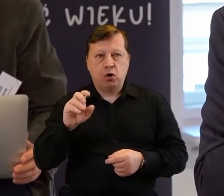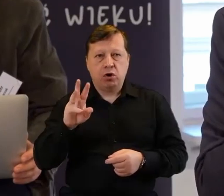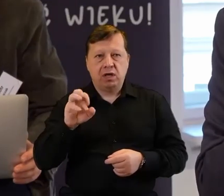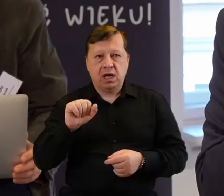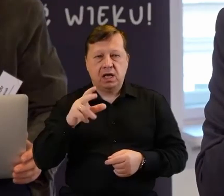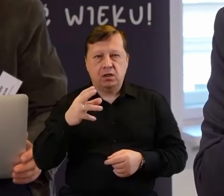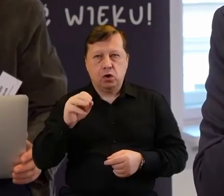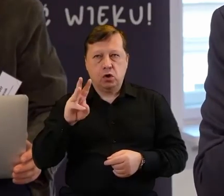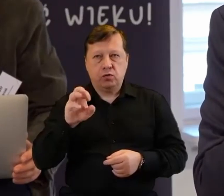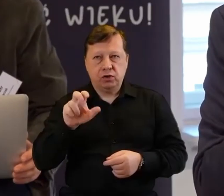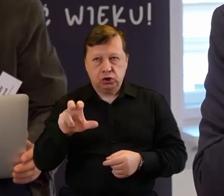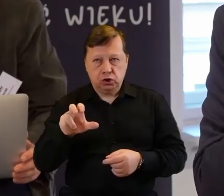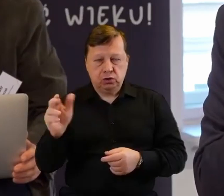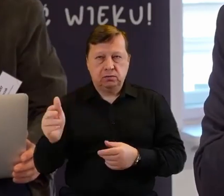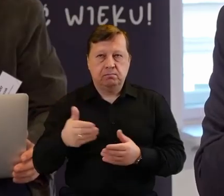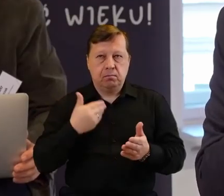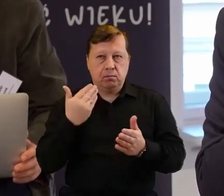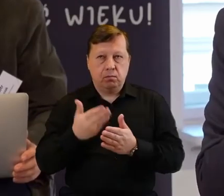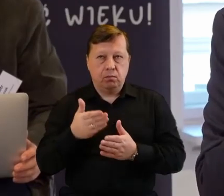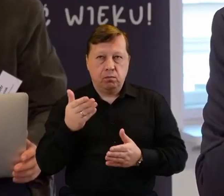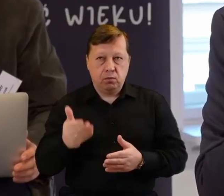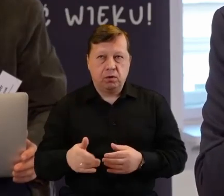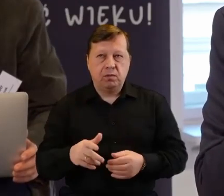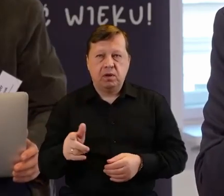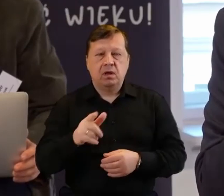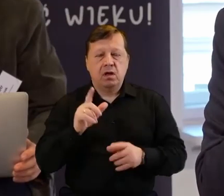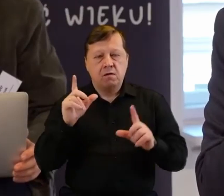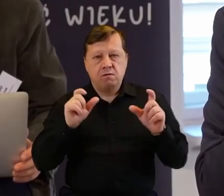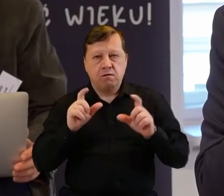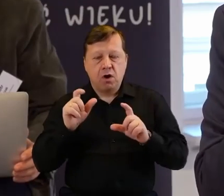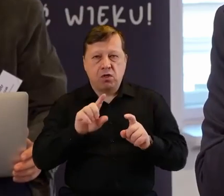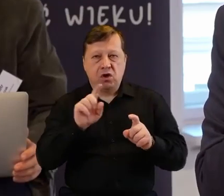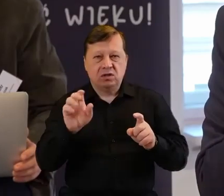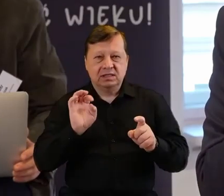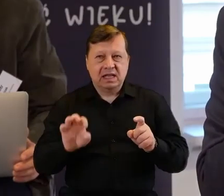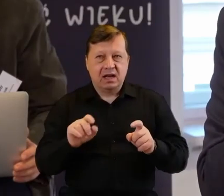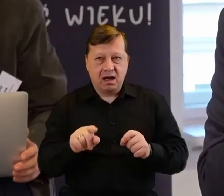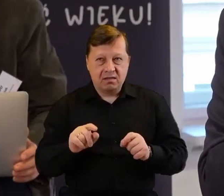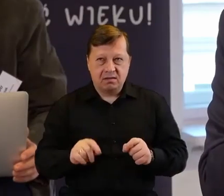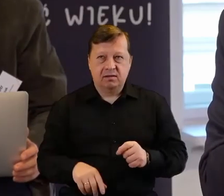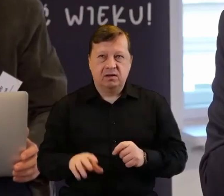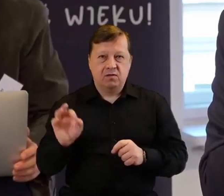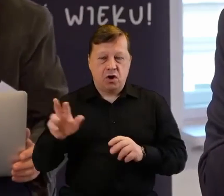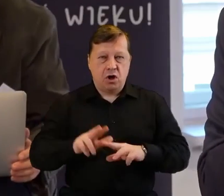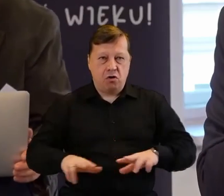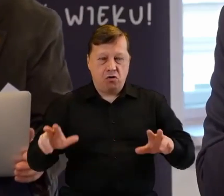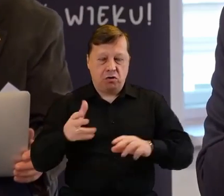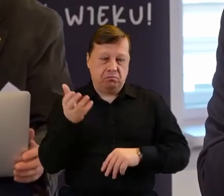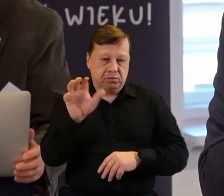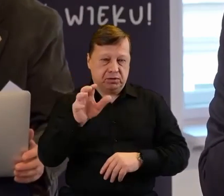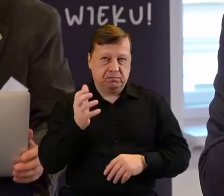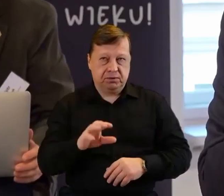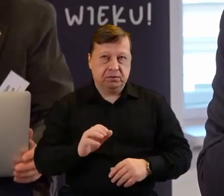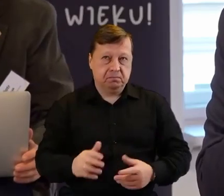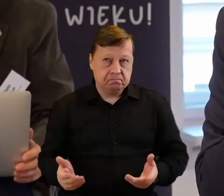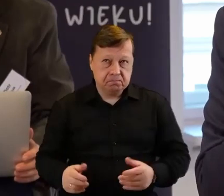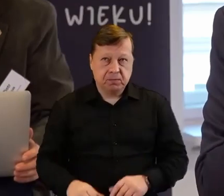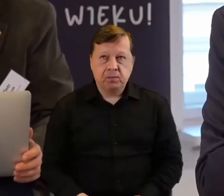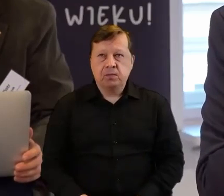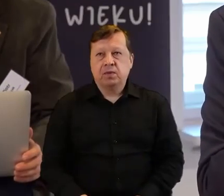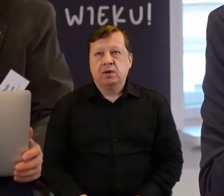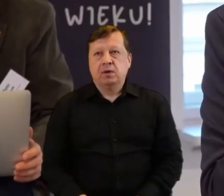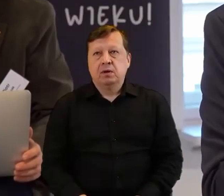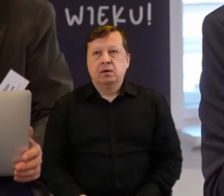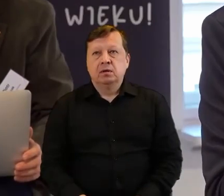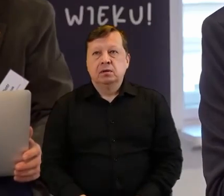która zaproponowała gdzieś na jakichś foto zagadkach zdjęcie swojej rodziny i ta zagadka dotyczyła,